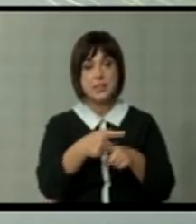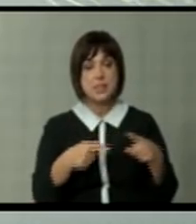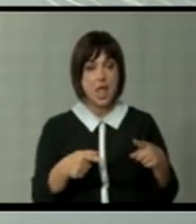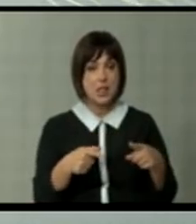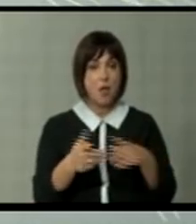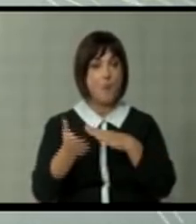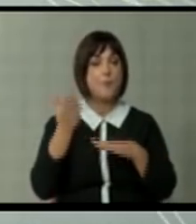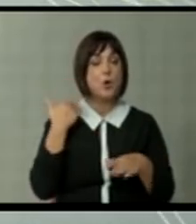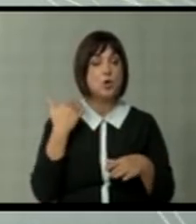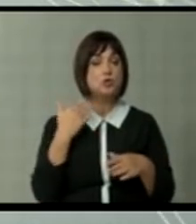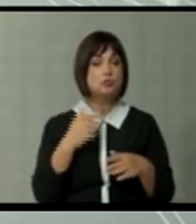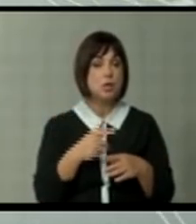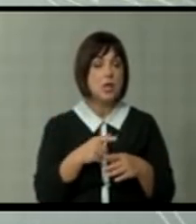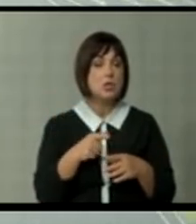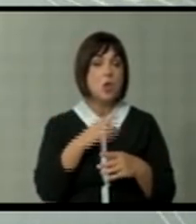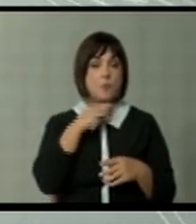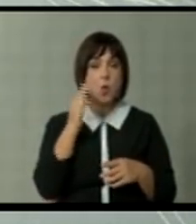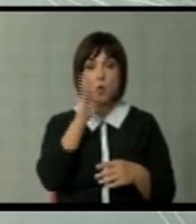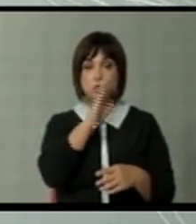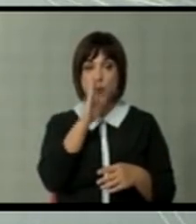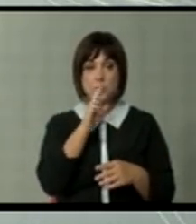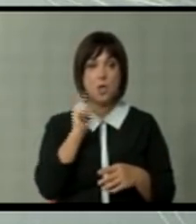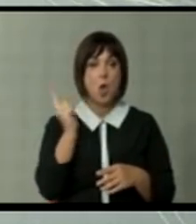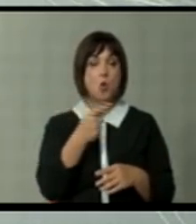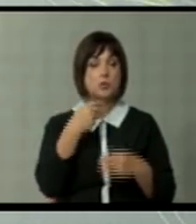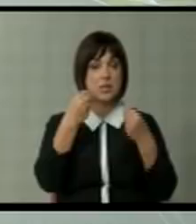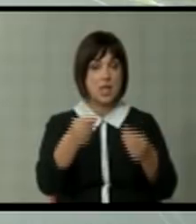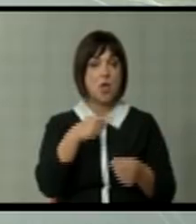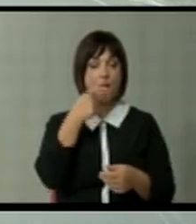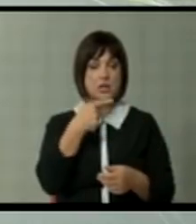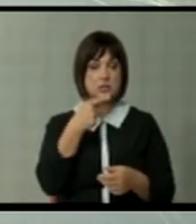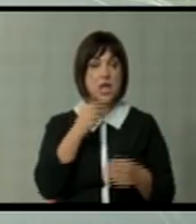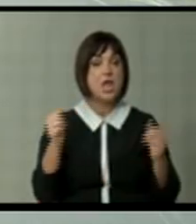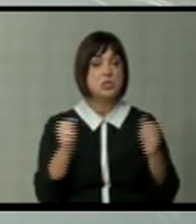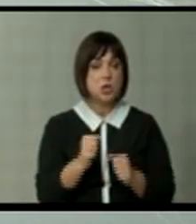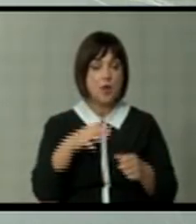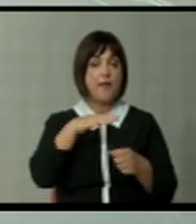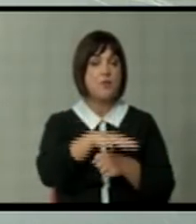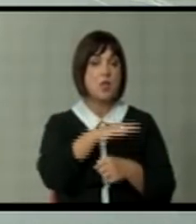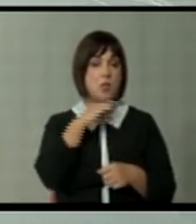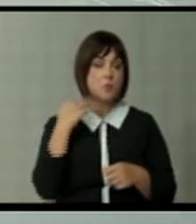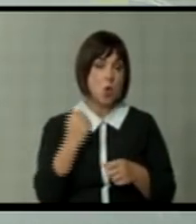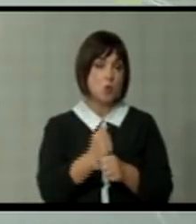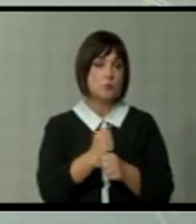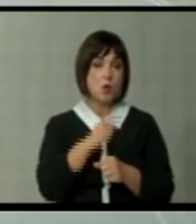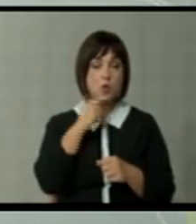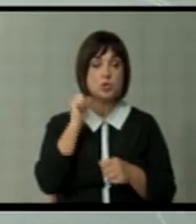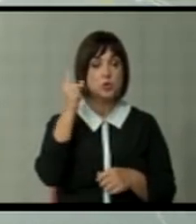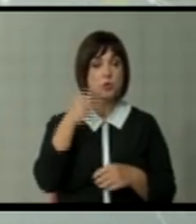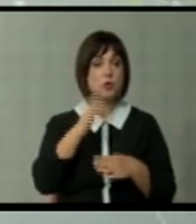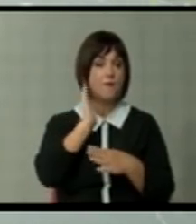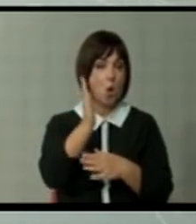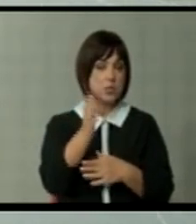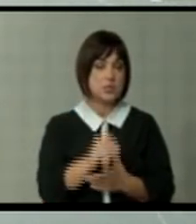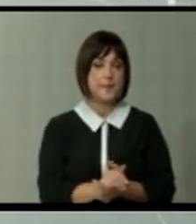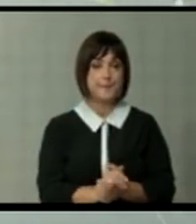во ранешни структури, така во многу сумнителни околности ја дадена изјавата и сериозно ќе влија на многу процеса кои што ќе се случат во една